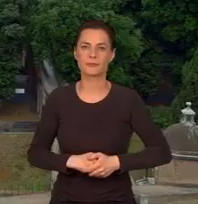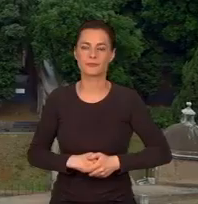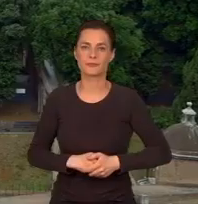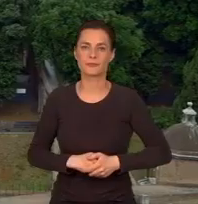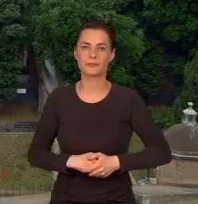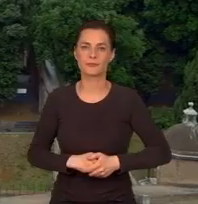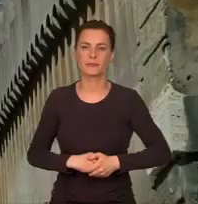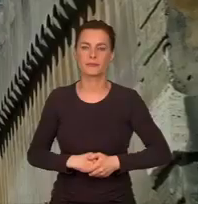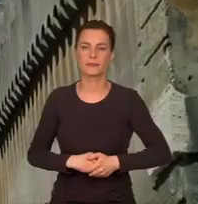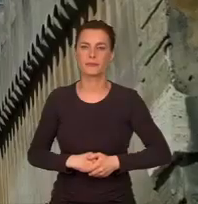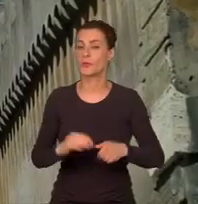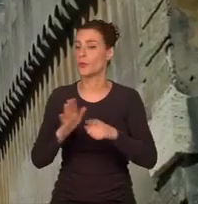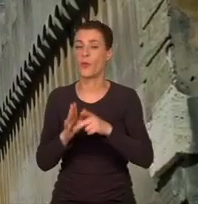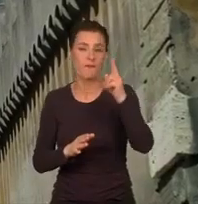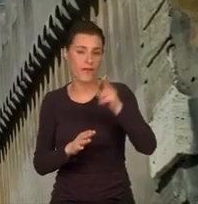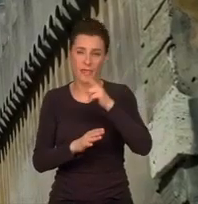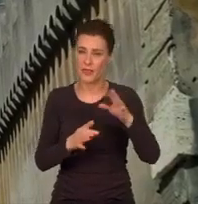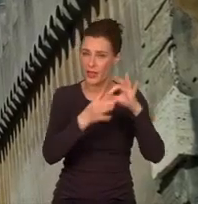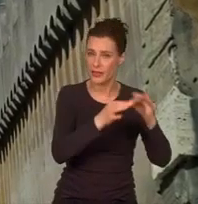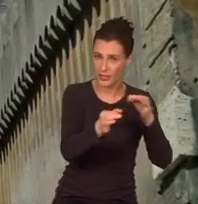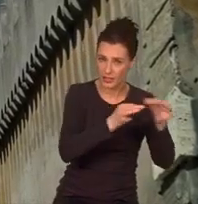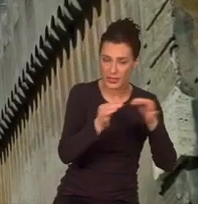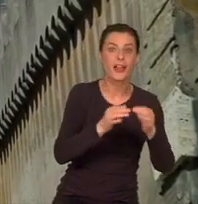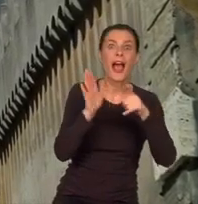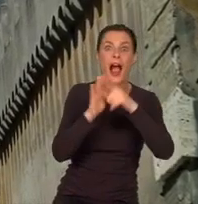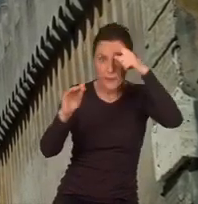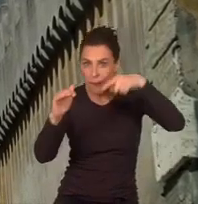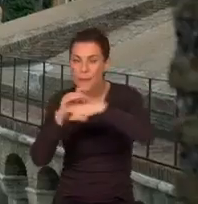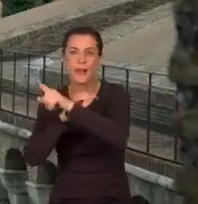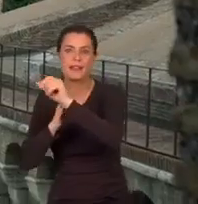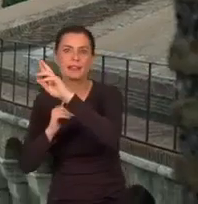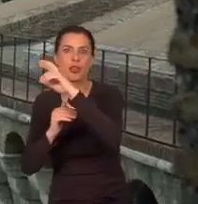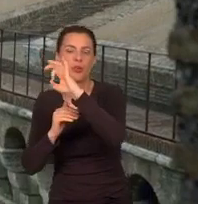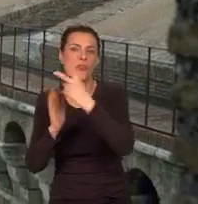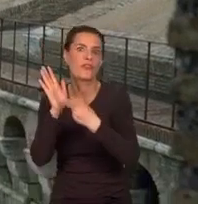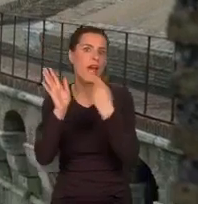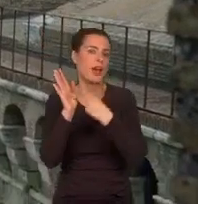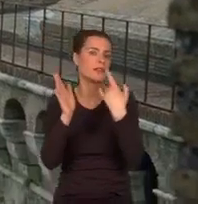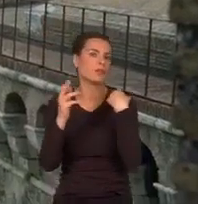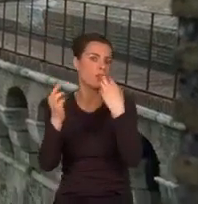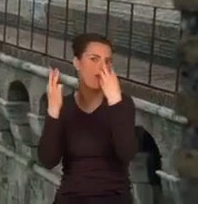W burzliwej historii Watykanu Passetto di Borgo dwa razy odegrało kluczową rolę.